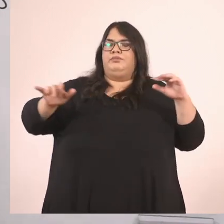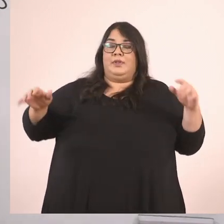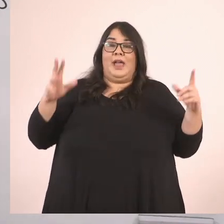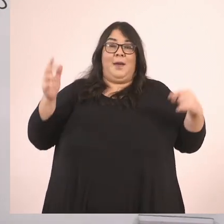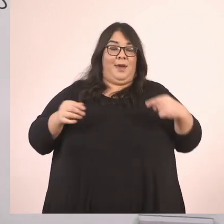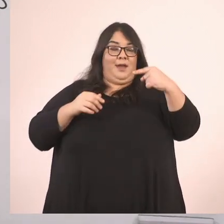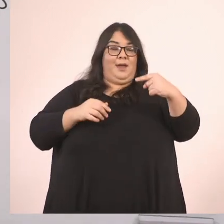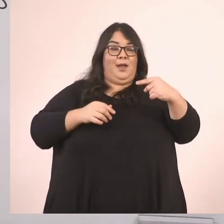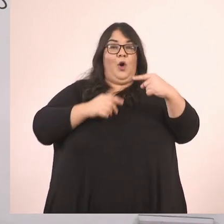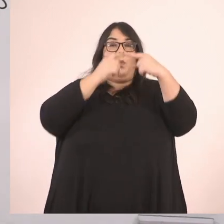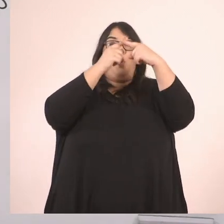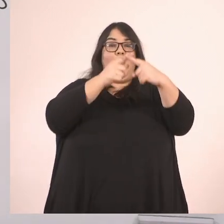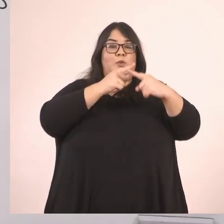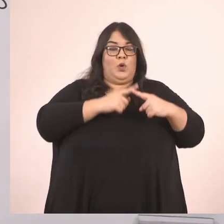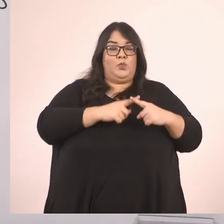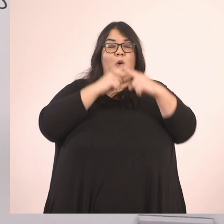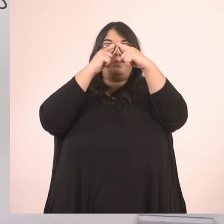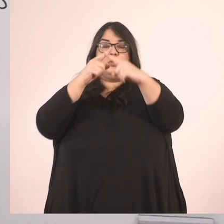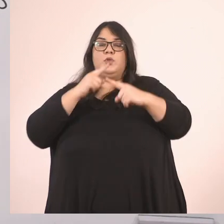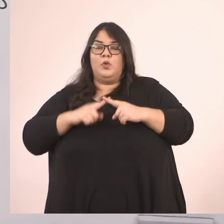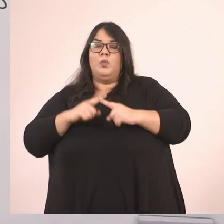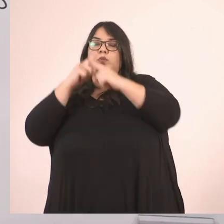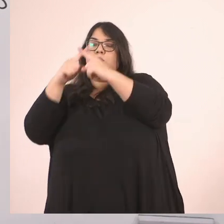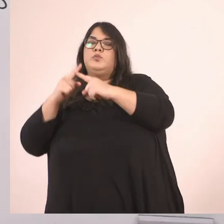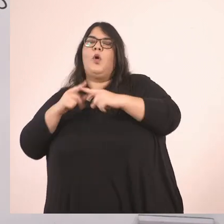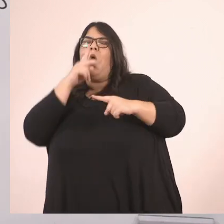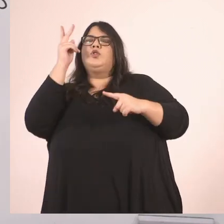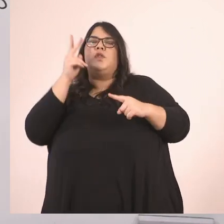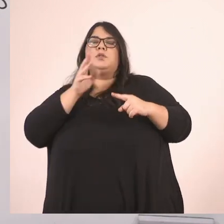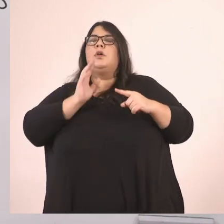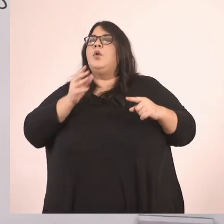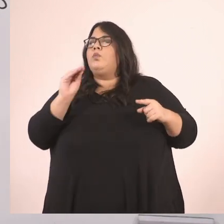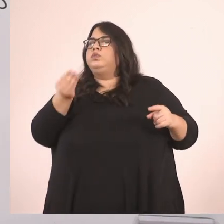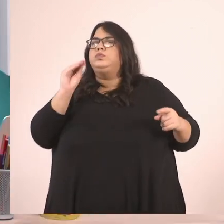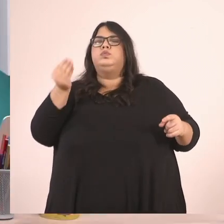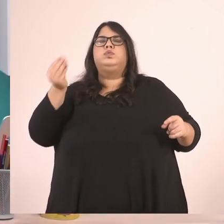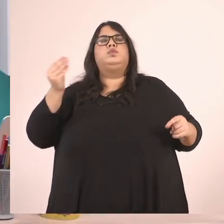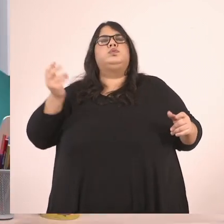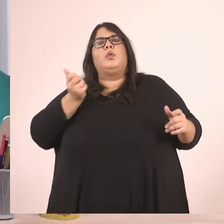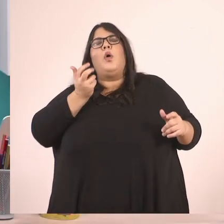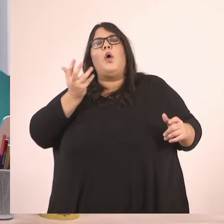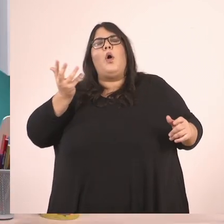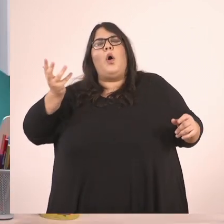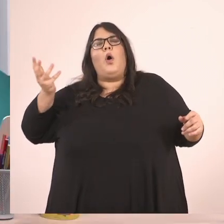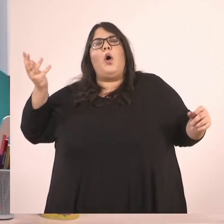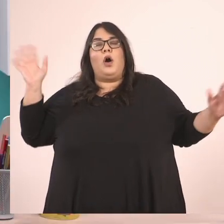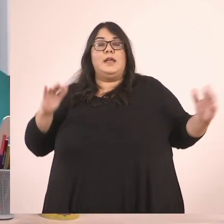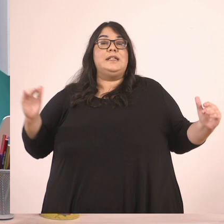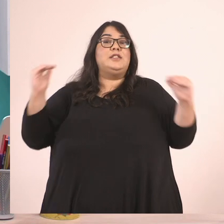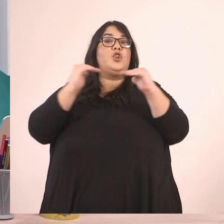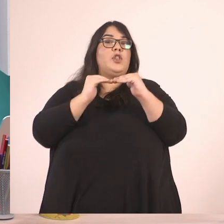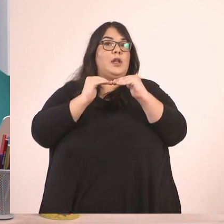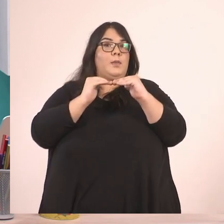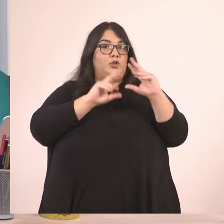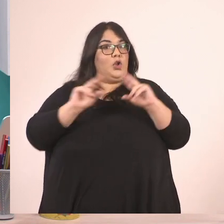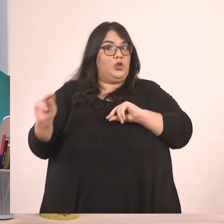παίρνετε έναν αριθμό και θα πολλαπλασιάζετε με αυτόν αριθμό και τους δύο όλους του κλάσματος, θα δημιουργείτε ένα καινούριο κλάσμα το οποίο είναι ισοδύναμο